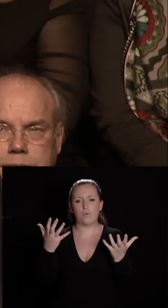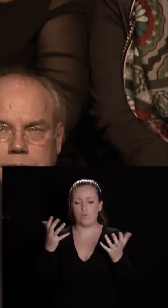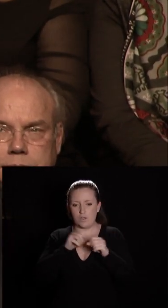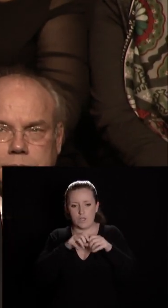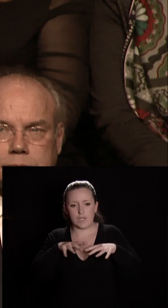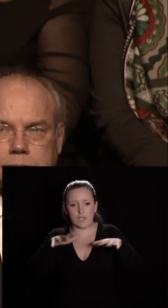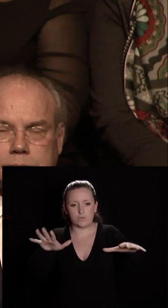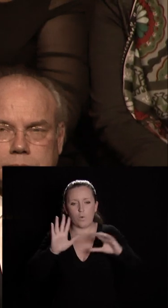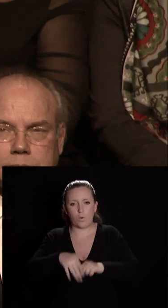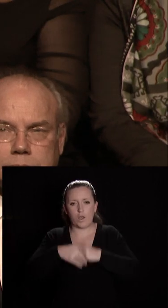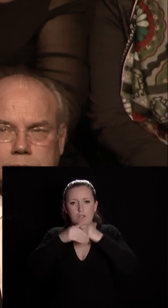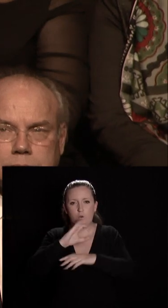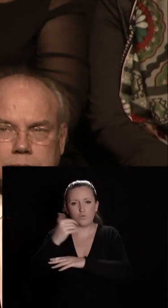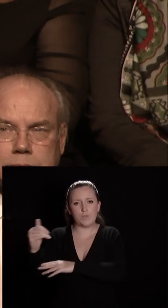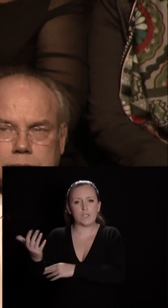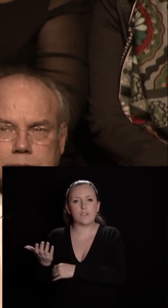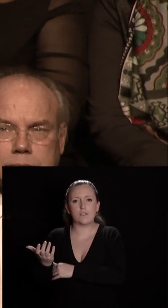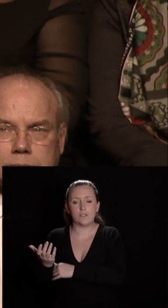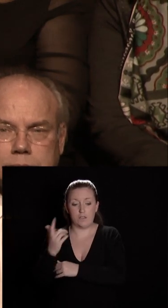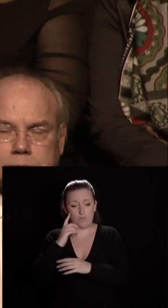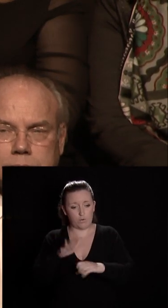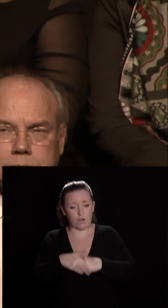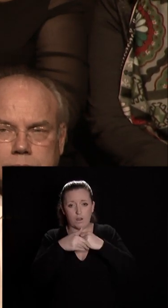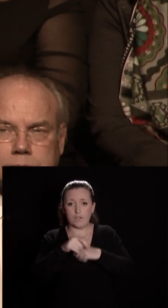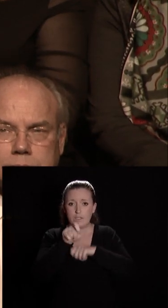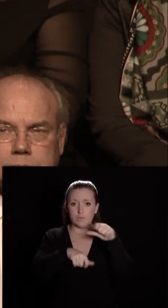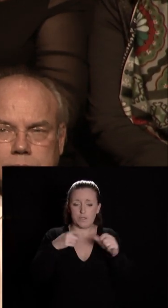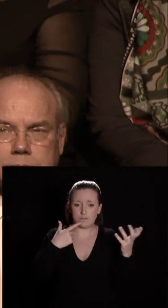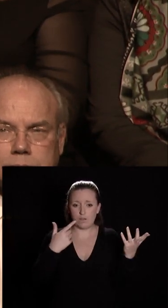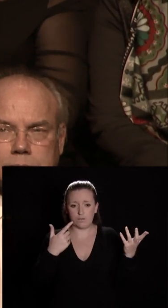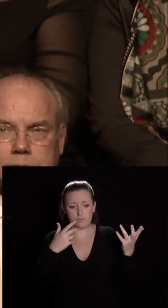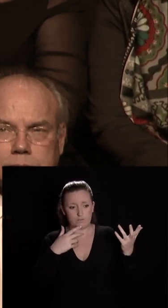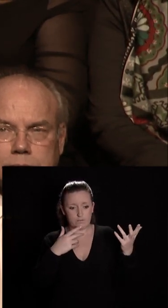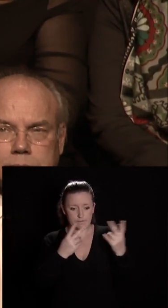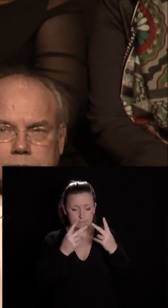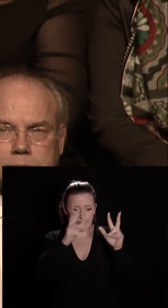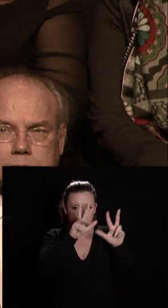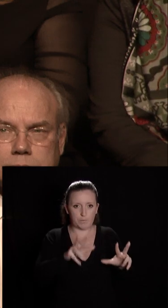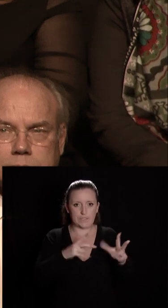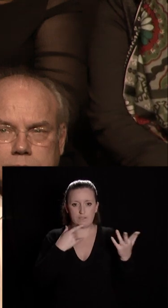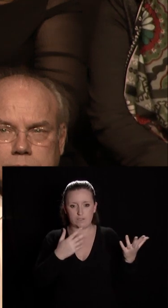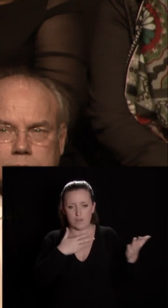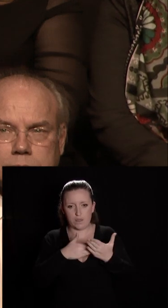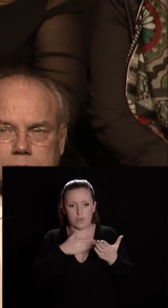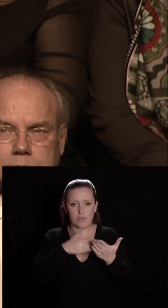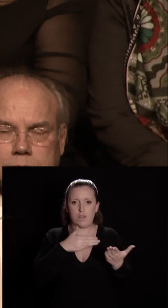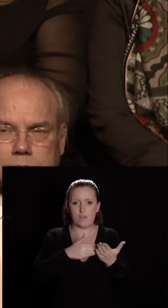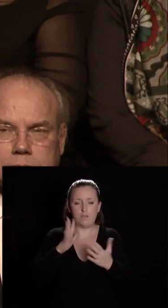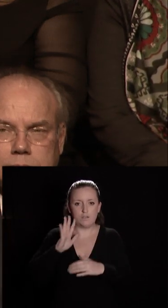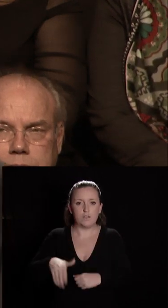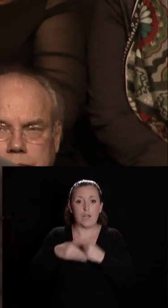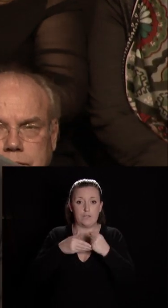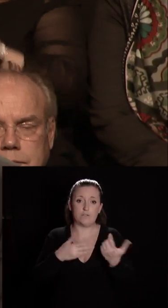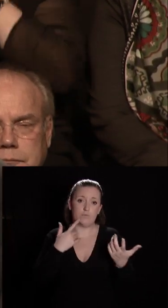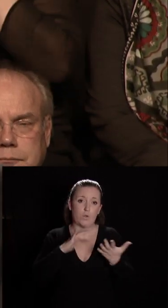numériques pour accompagner au mieux les nombreuses personnes en difficulté face à la dématérialisation en cours des démarches